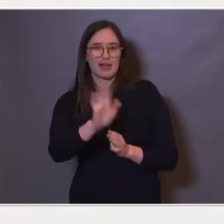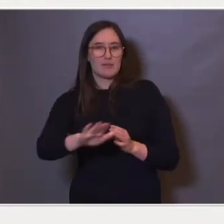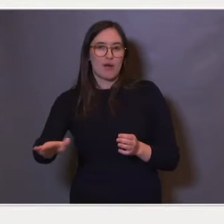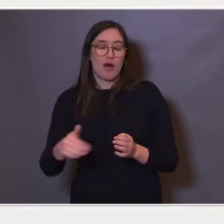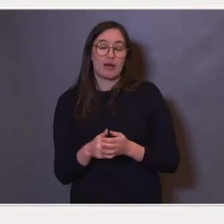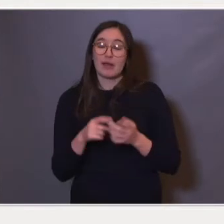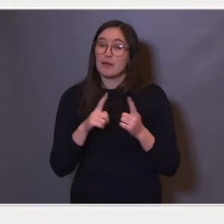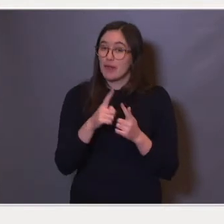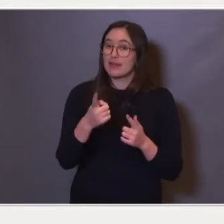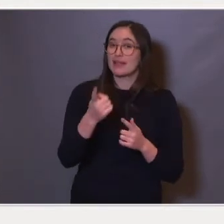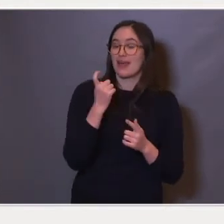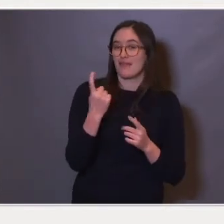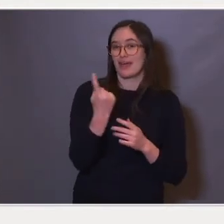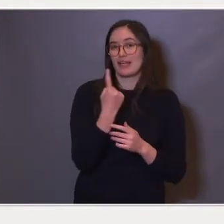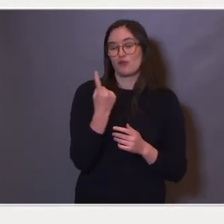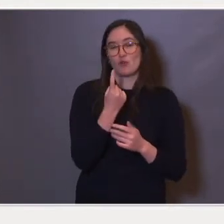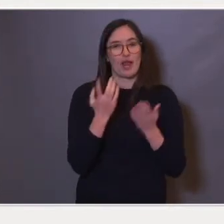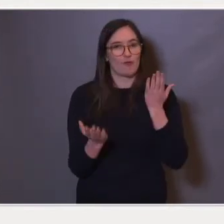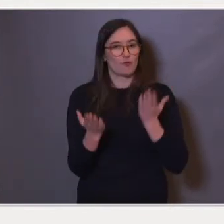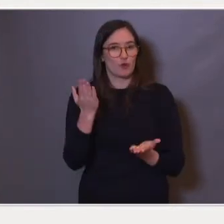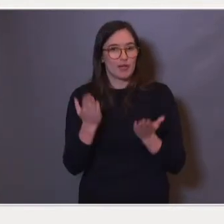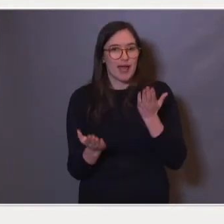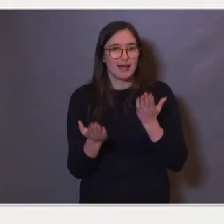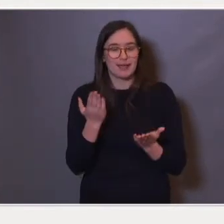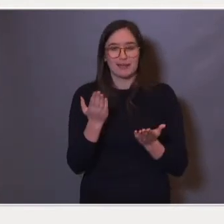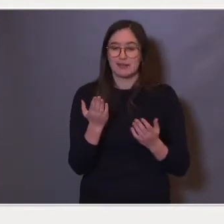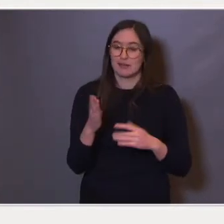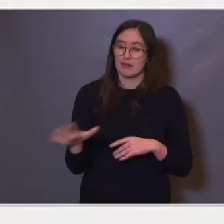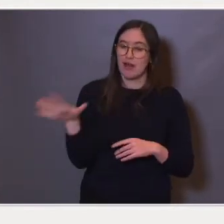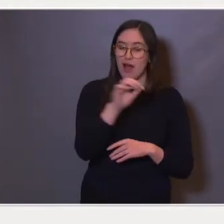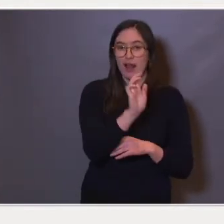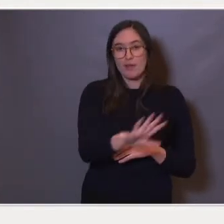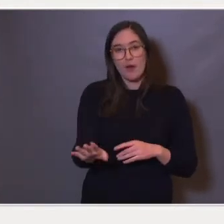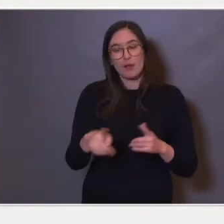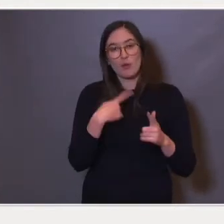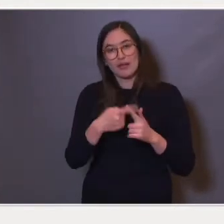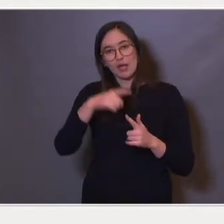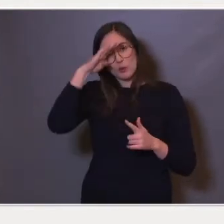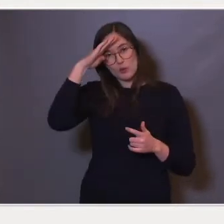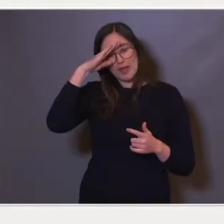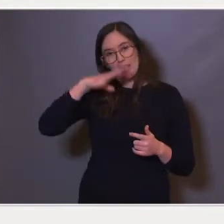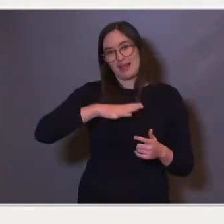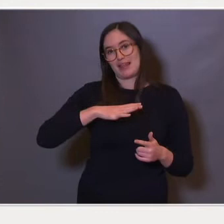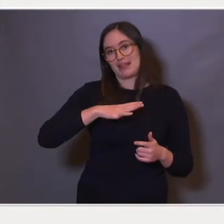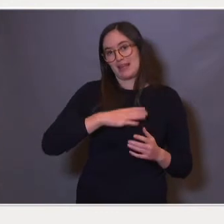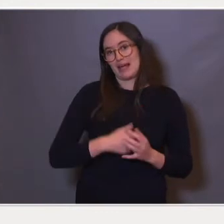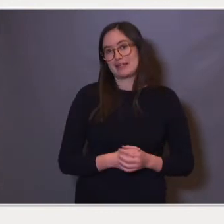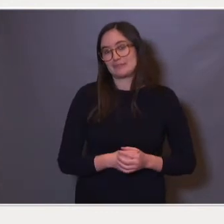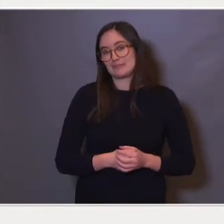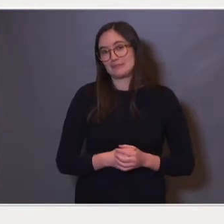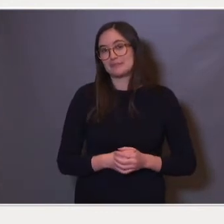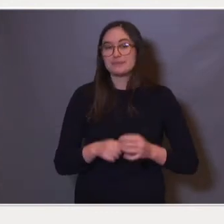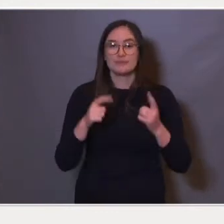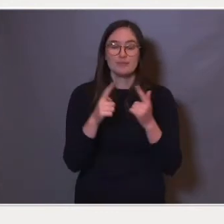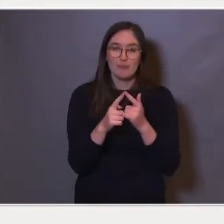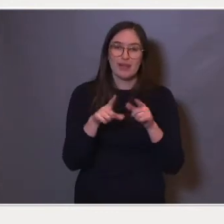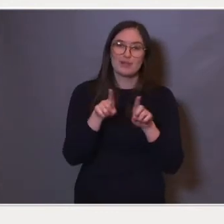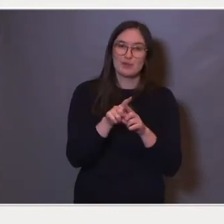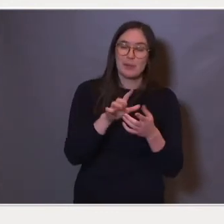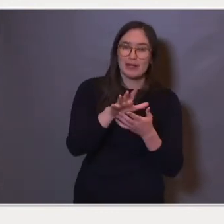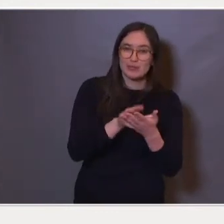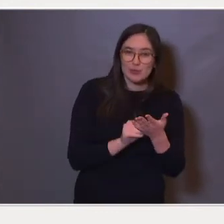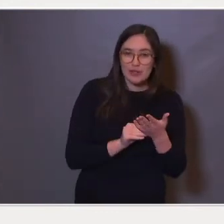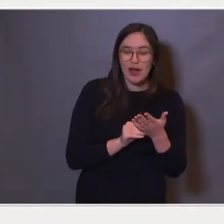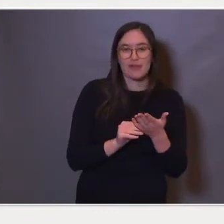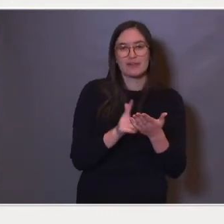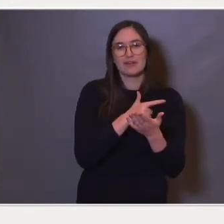Men det krever en individuell vurdering av alle barn, både gutter og jenter. Men som resultat tenker vi oss at det vil